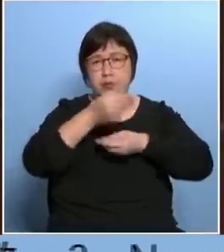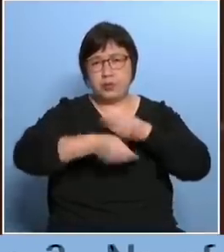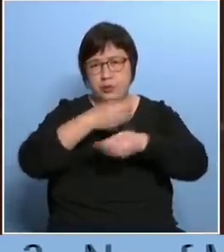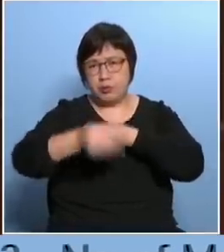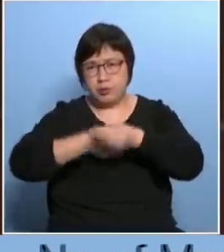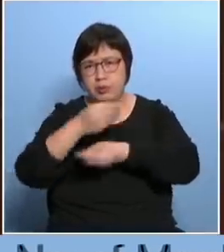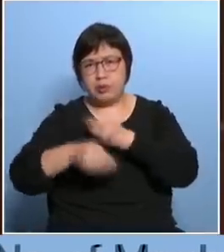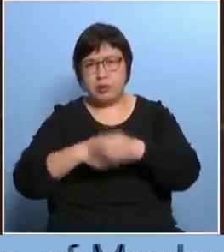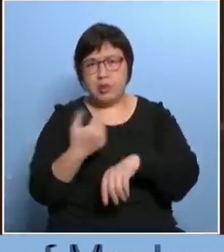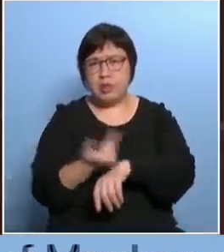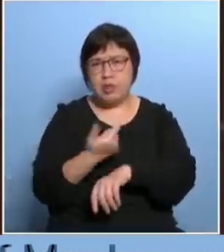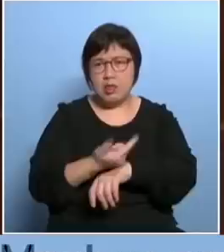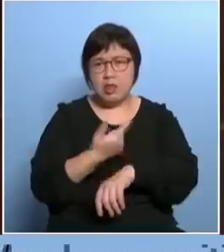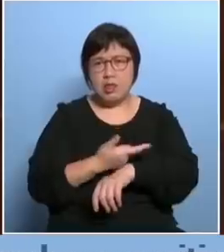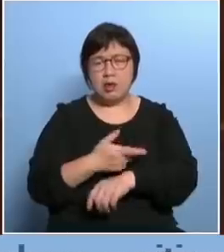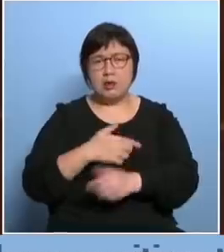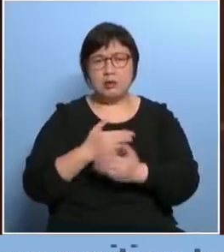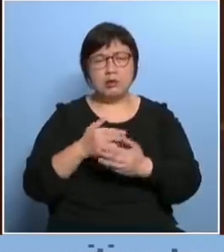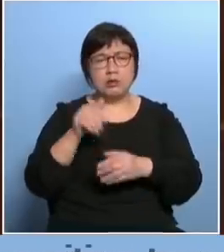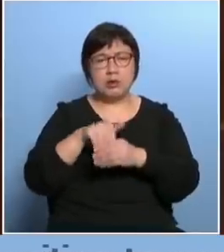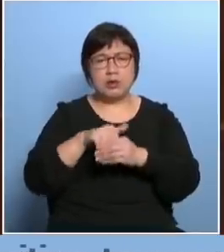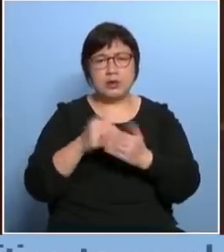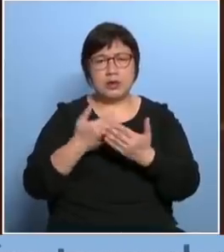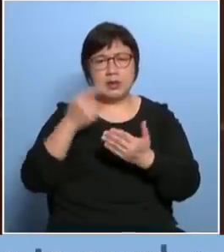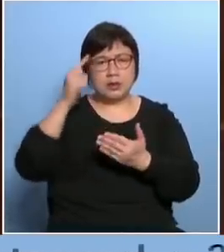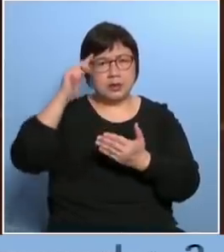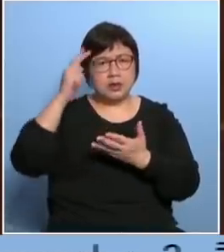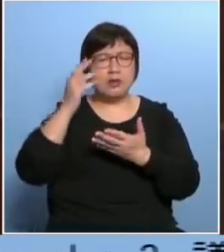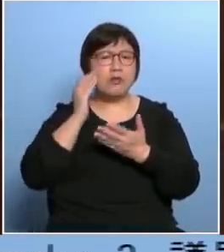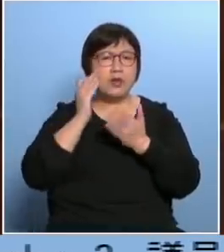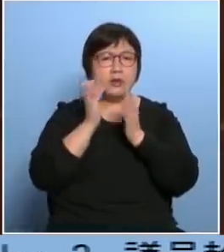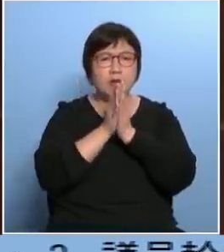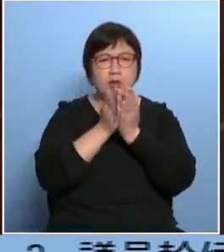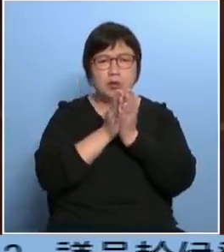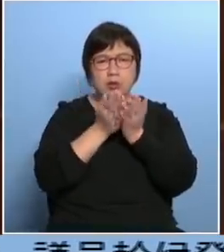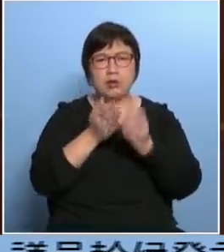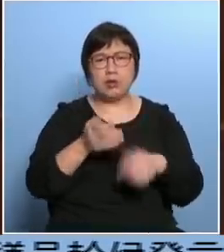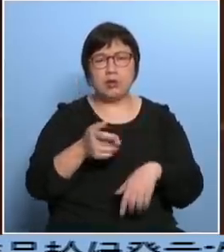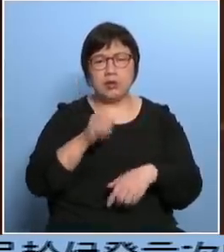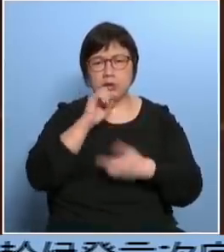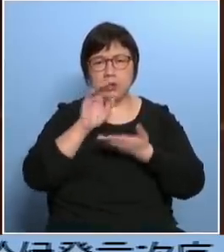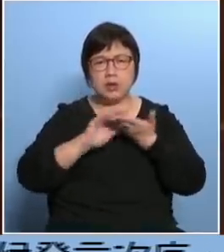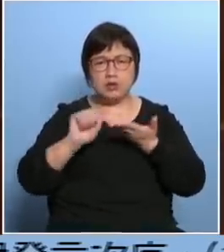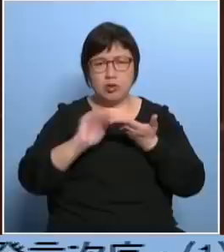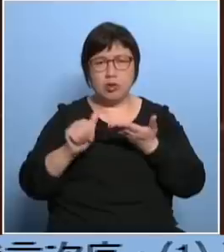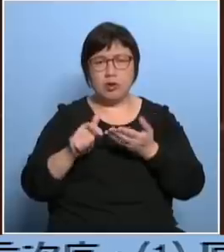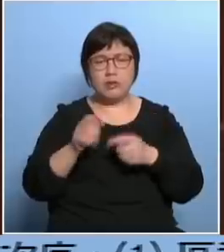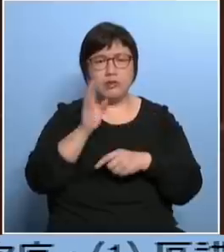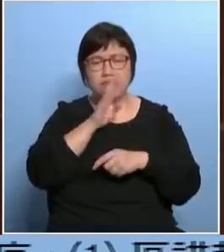的时候他们在选举前几天才弄了个Facebook弄了个Facebook来去澄清这些谣言